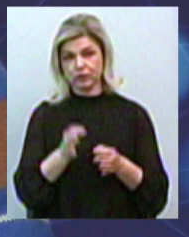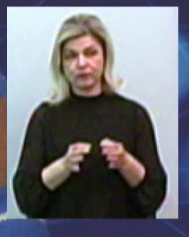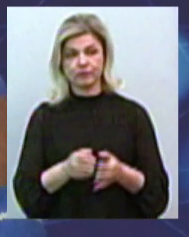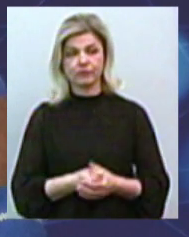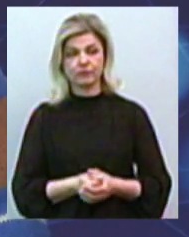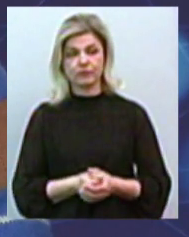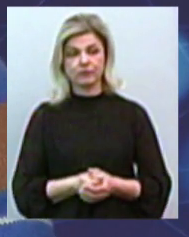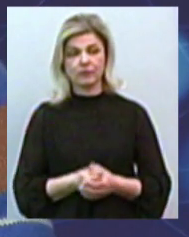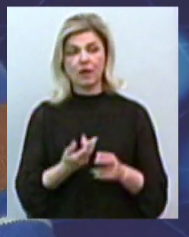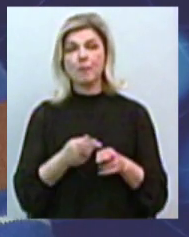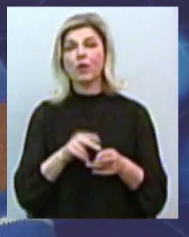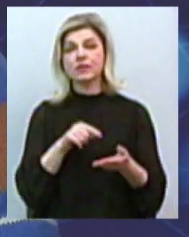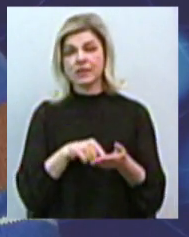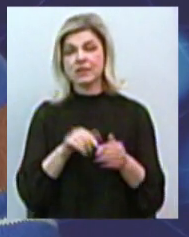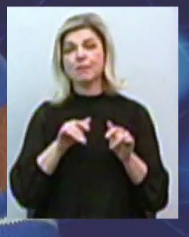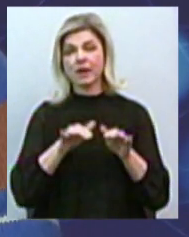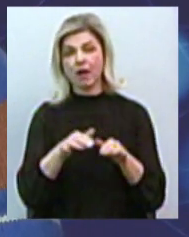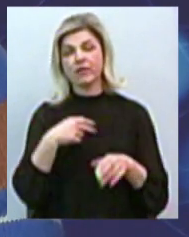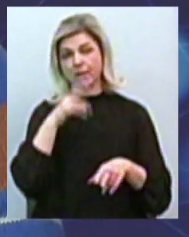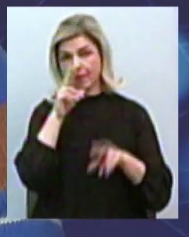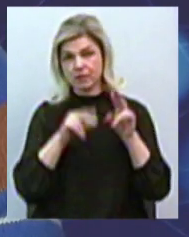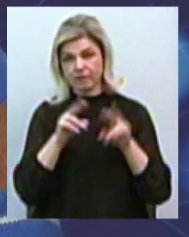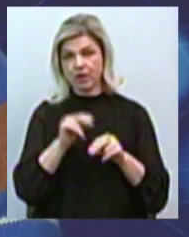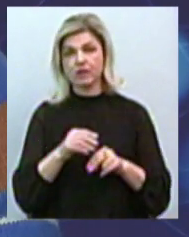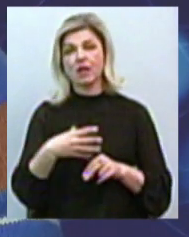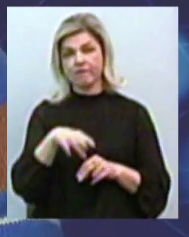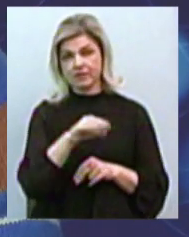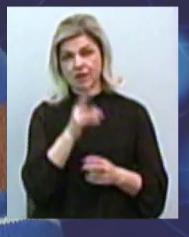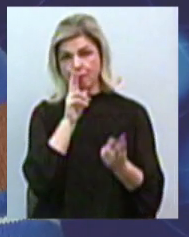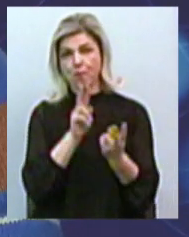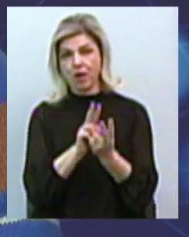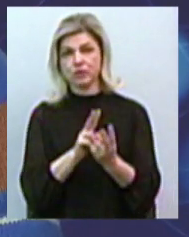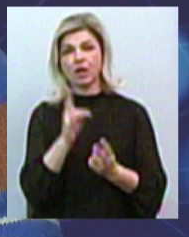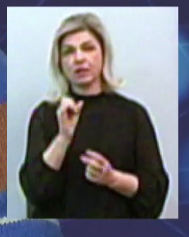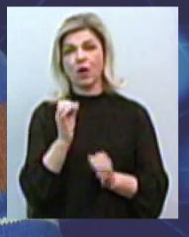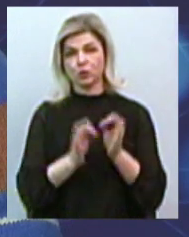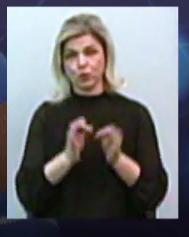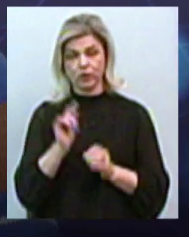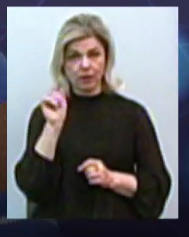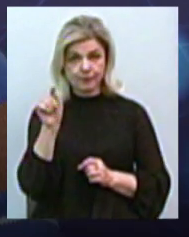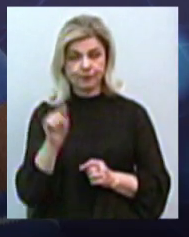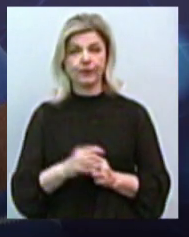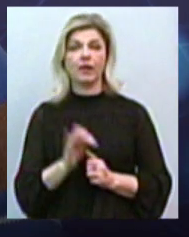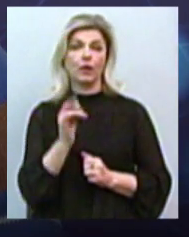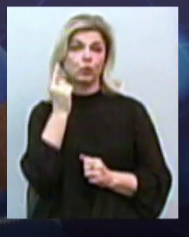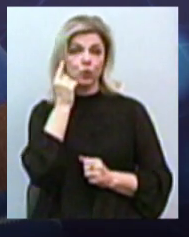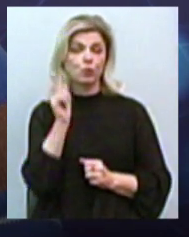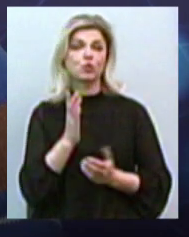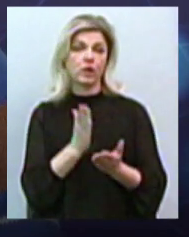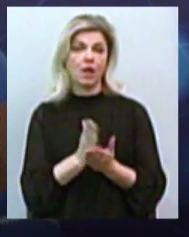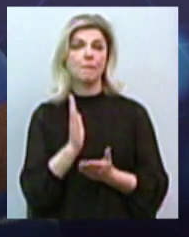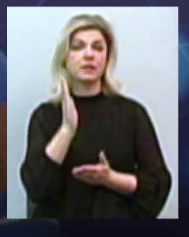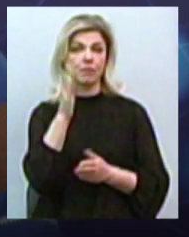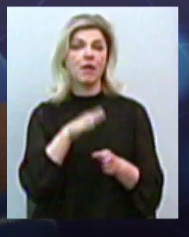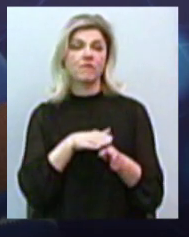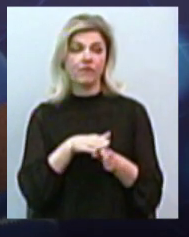По цій справі, сподіваюся, ми всі там ще побачимось на цьому суді. І я думаю, що є перспектива, принаймні,